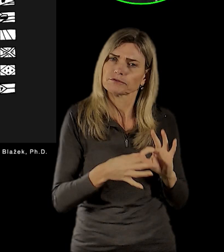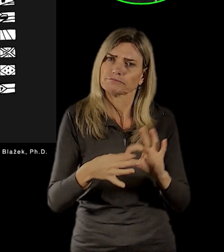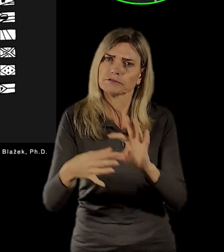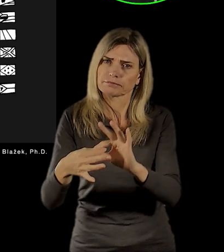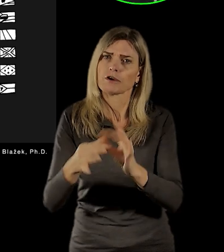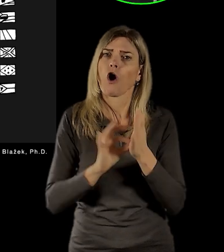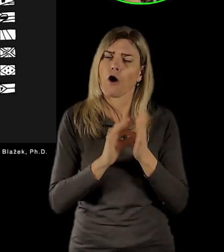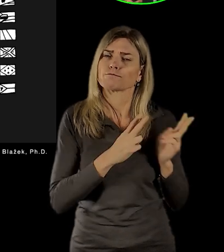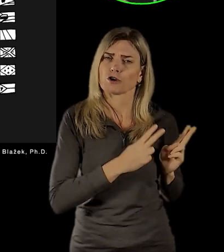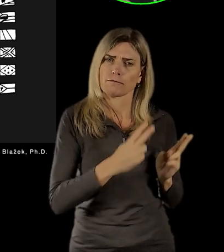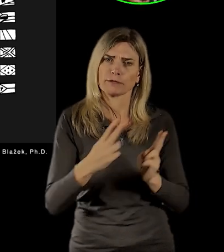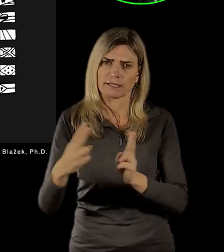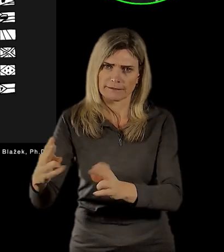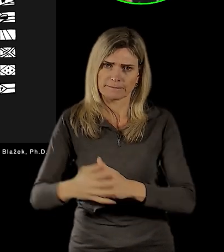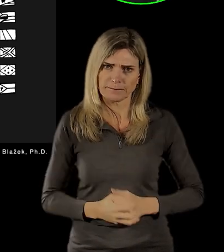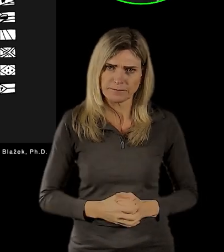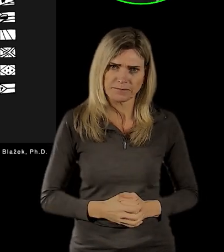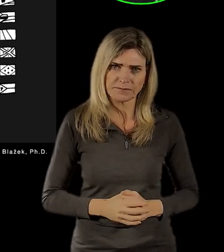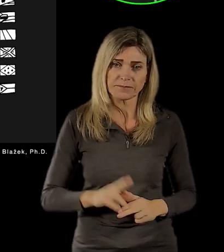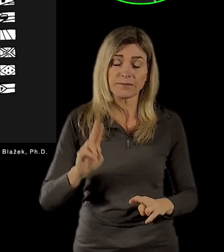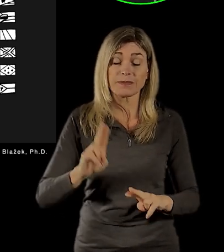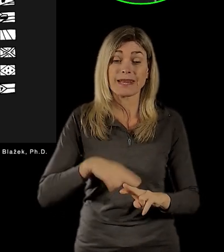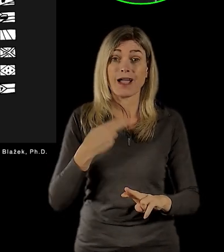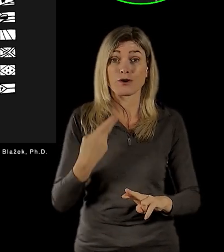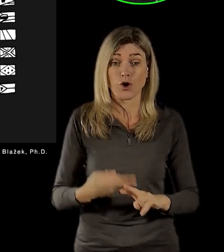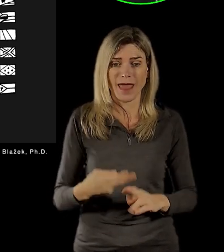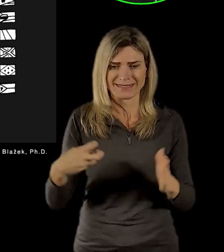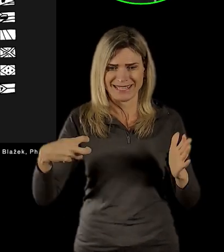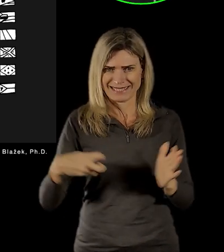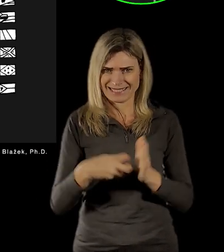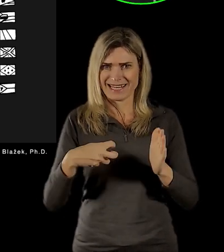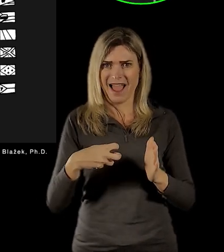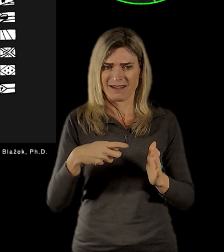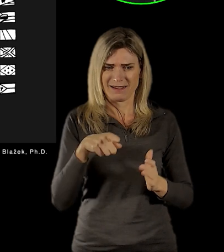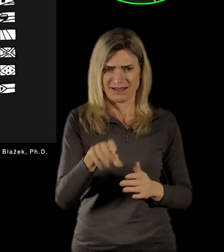obdobím. Navopak nakonec vlastně je ten znak v roce